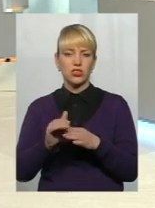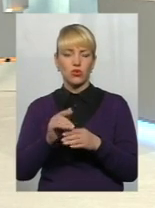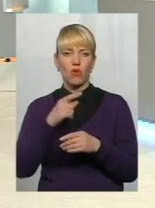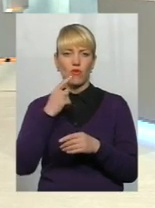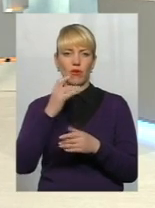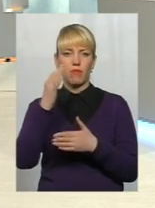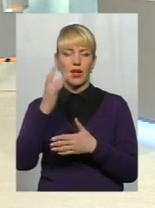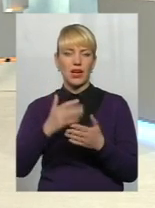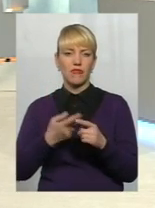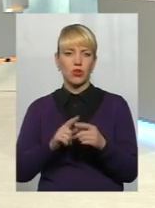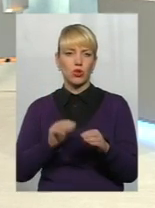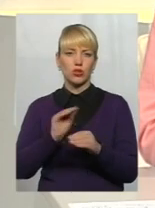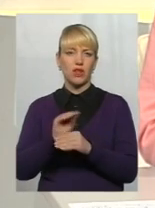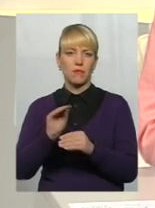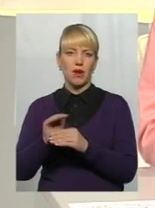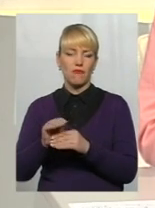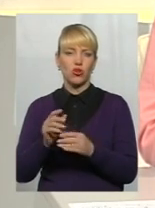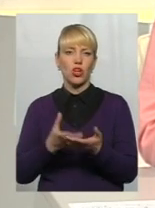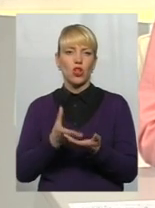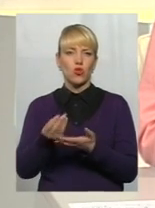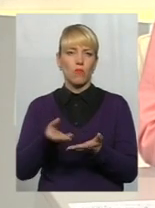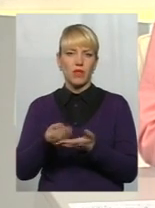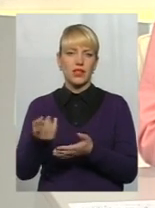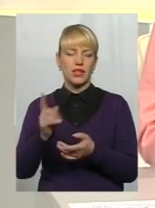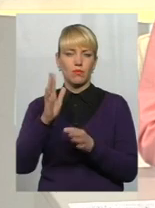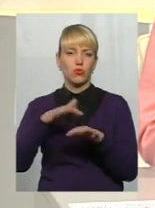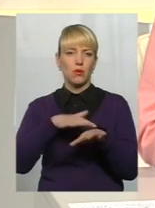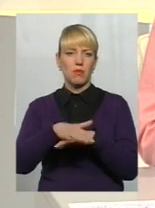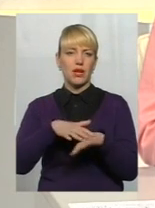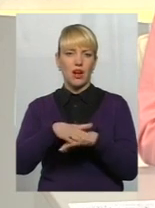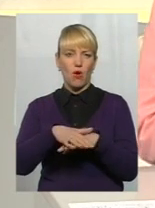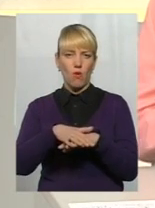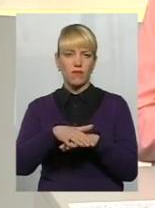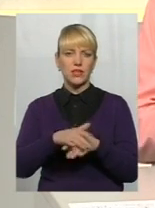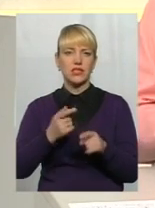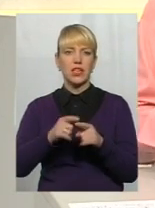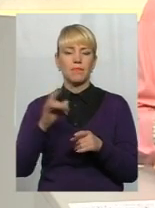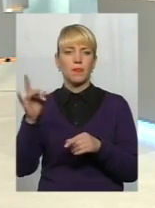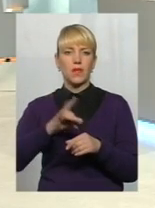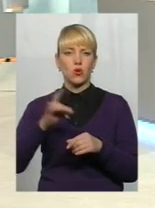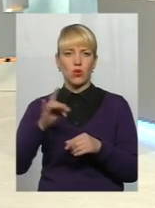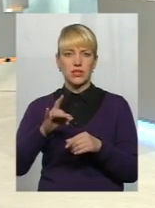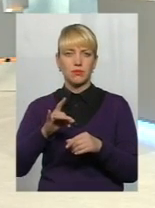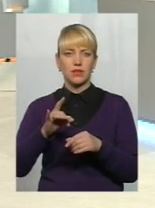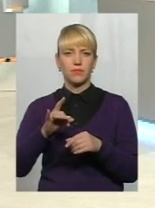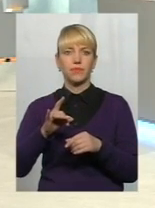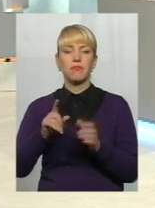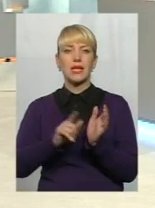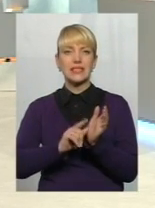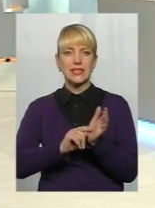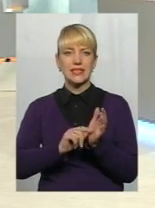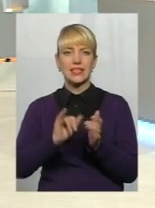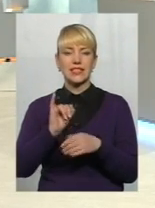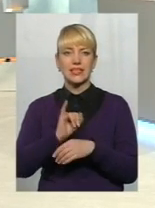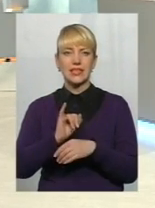тих надбавок і доплати, які будуть перераховані, розміри пенсій